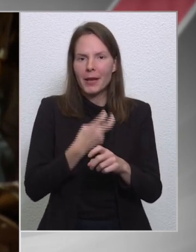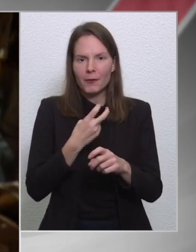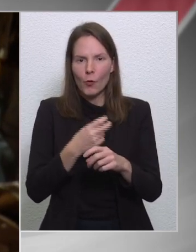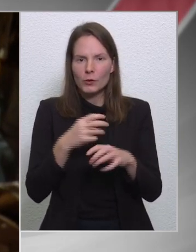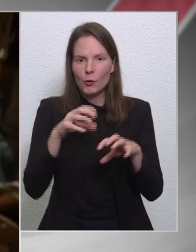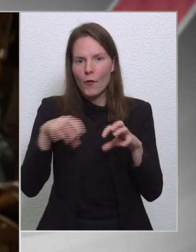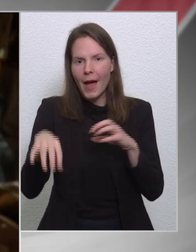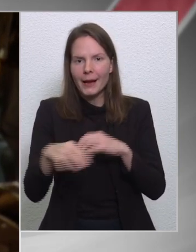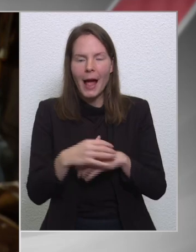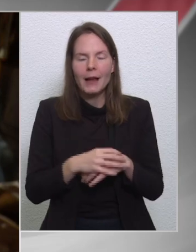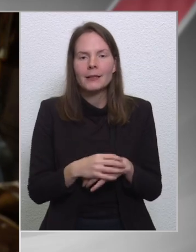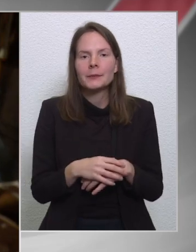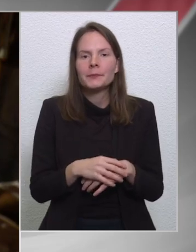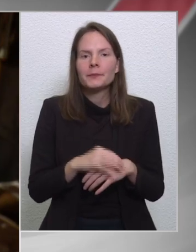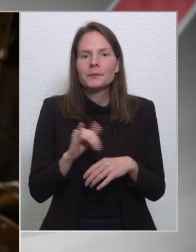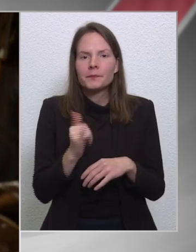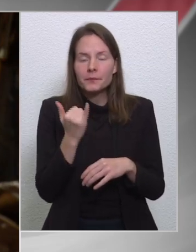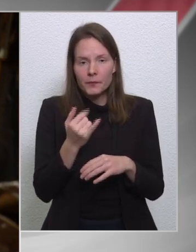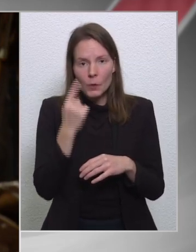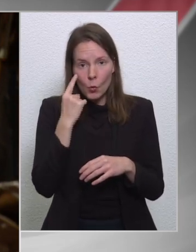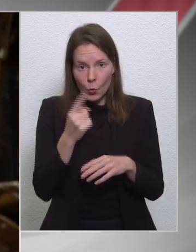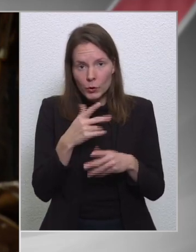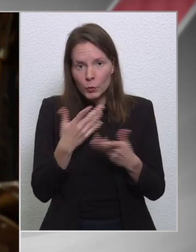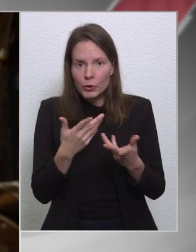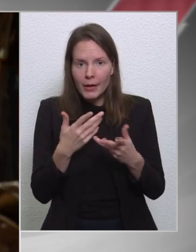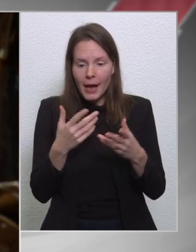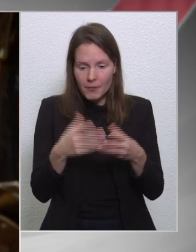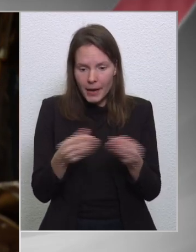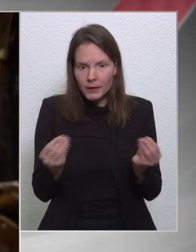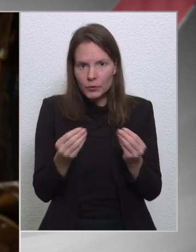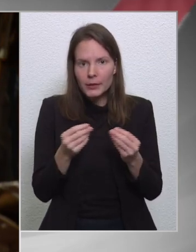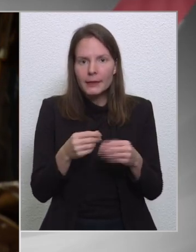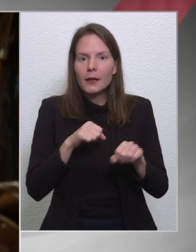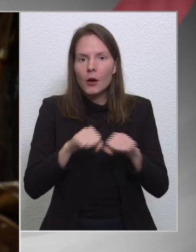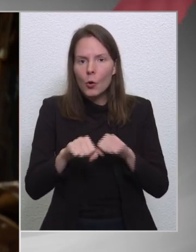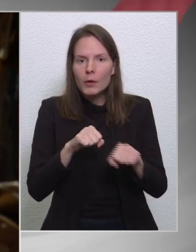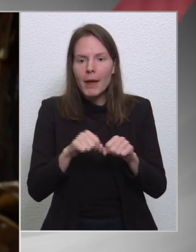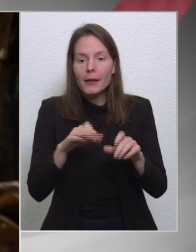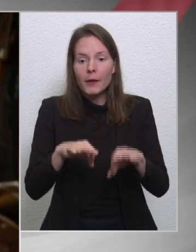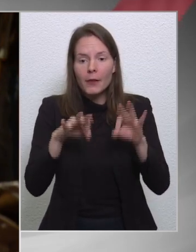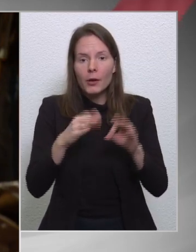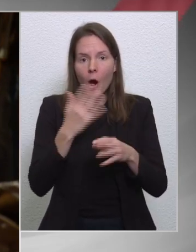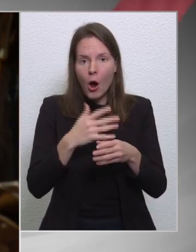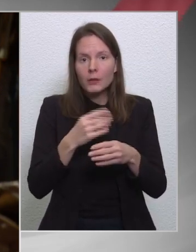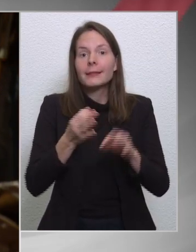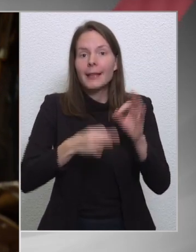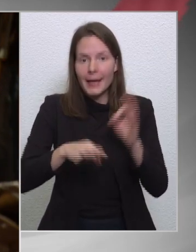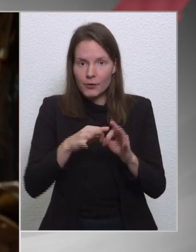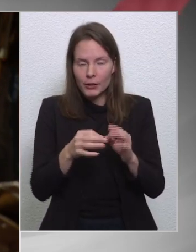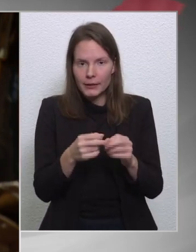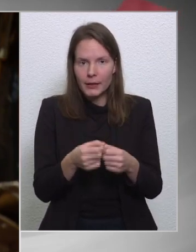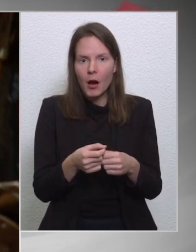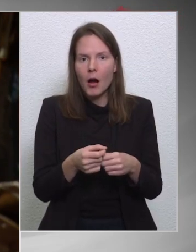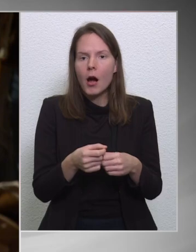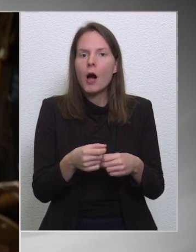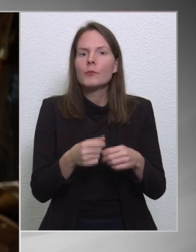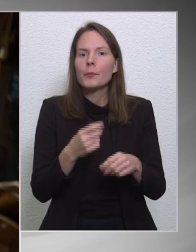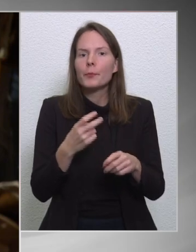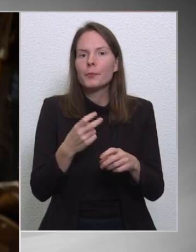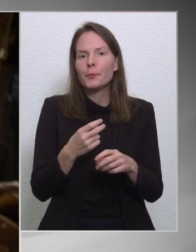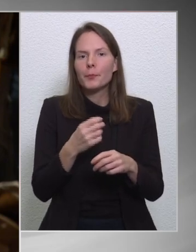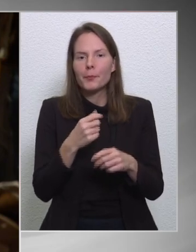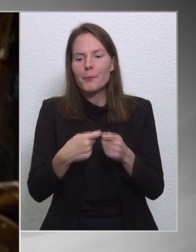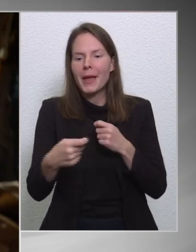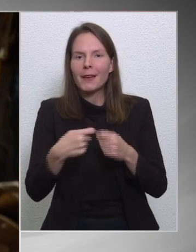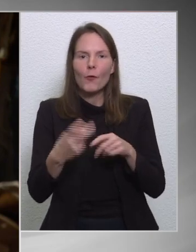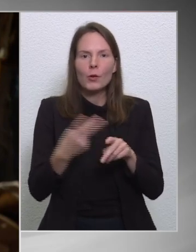a kondicionálatási mechanizmus alól is azzal tud-e kijönni a kormány, hogyha teljesíti a 27 mérföldkövet, köztük a szupermérföldköveket, és ezt